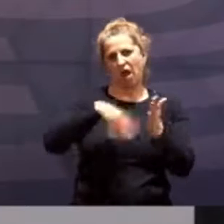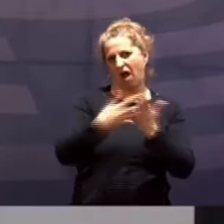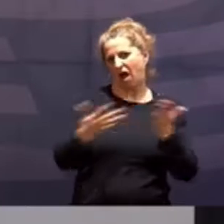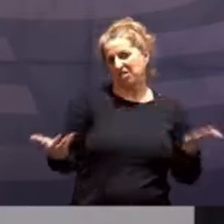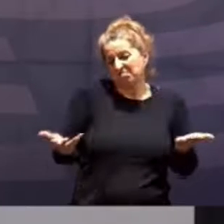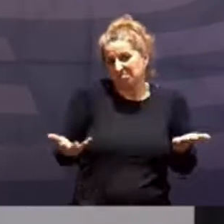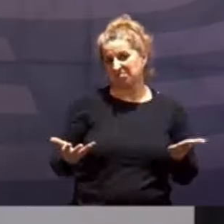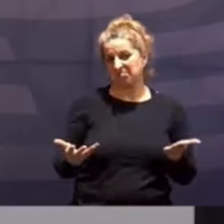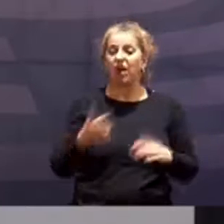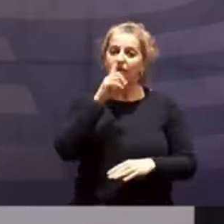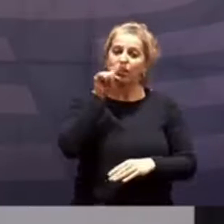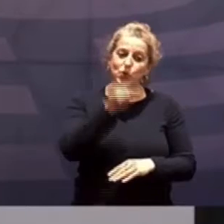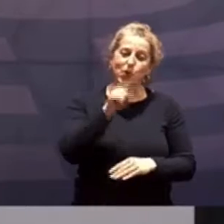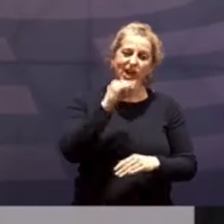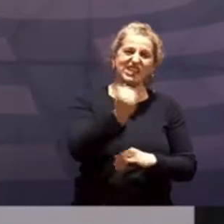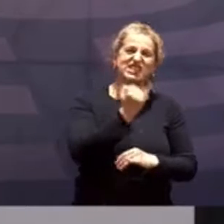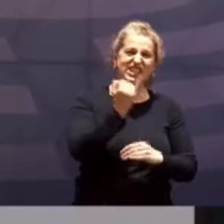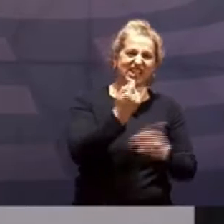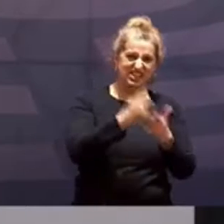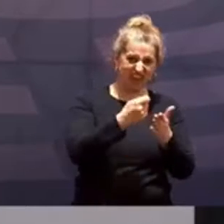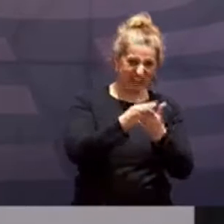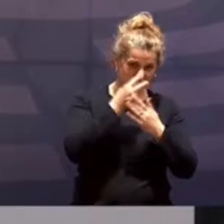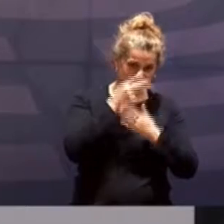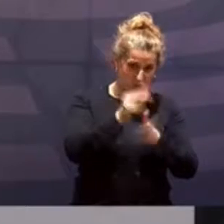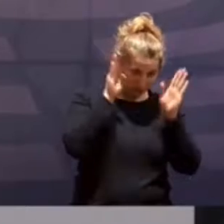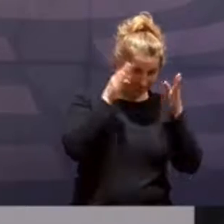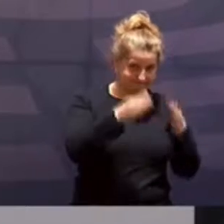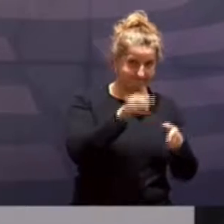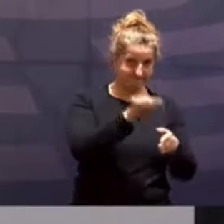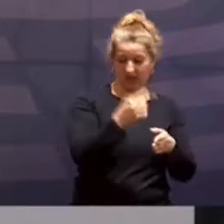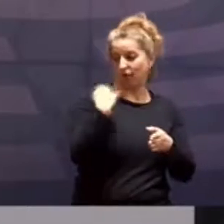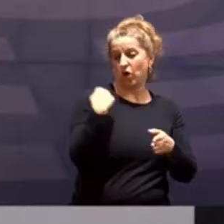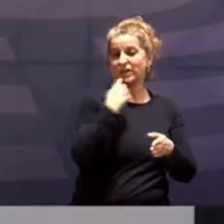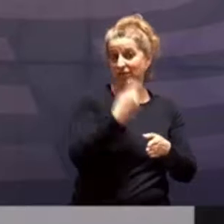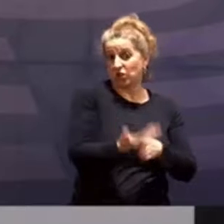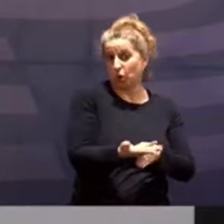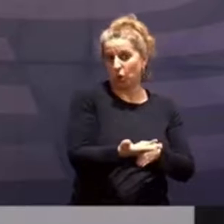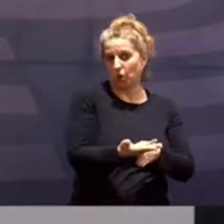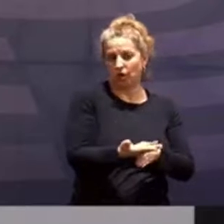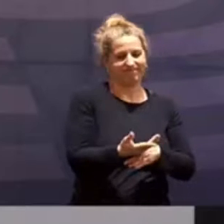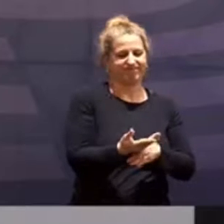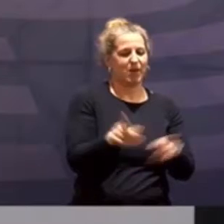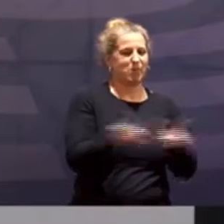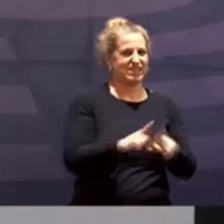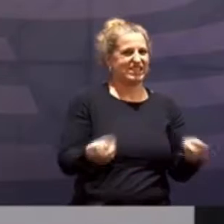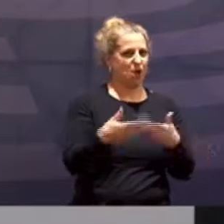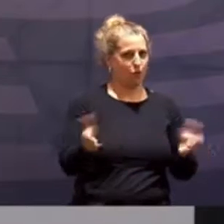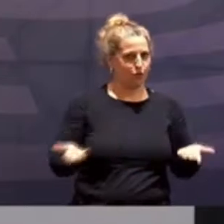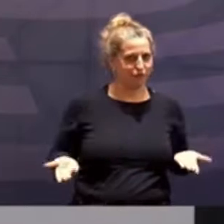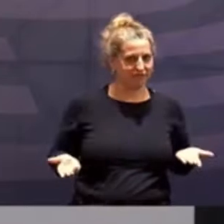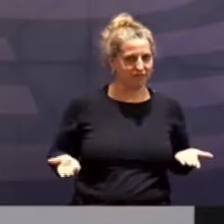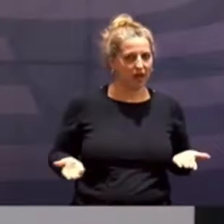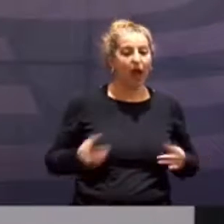Wenn wir uns ausschließlich auf den Inzidenzwert konzentrieren, wäre die Formulierung, die ich eben gewählt habe, nicht zulässig. Wenn wir aber